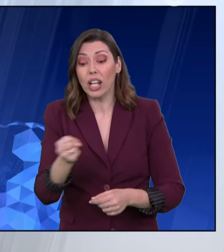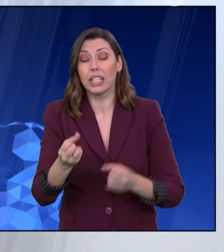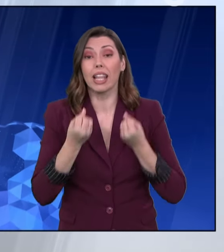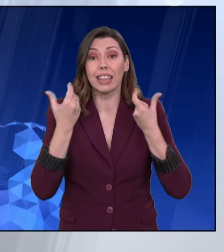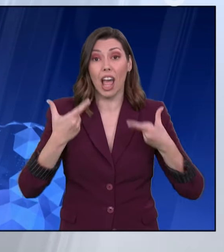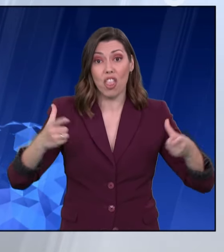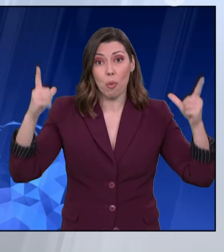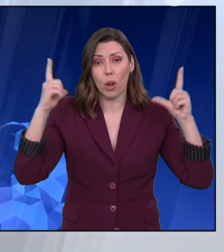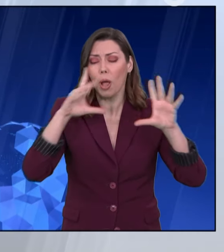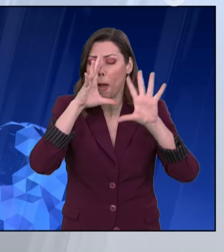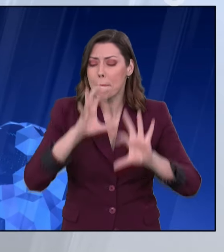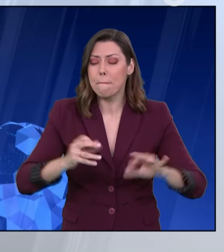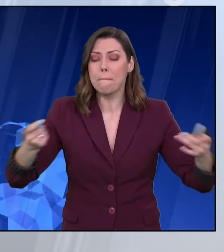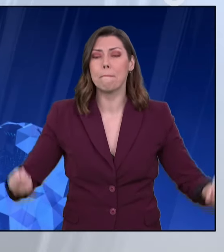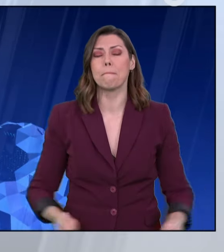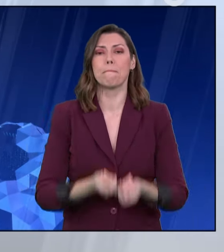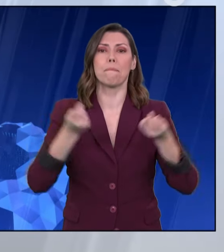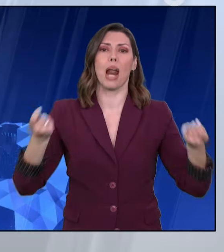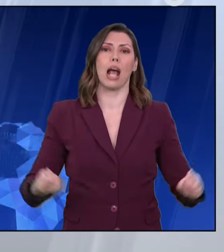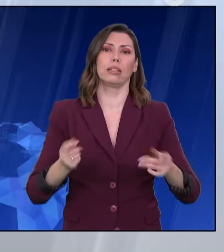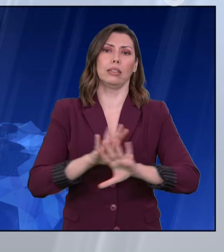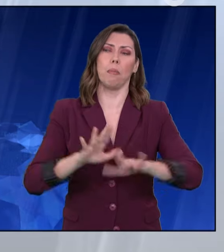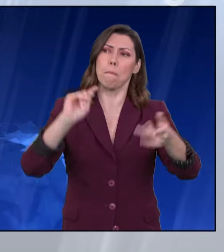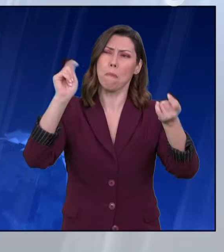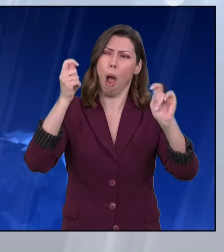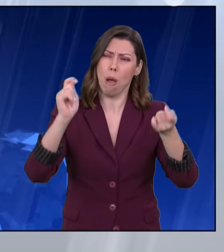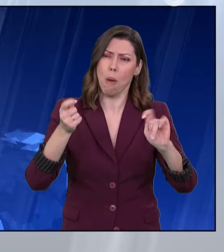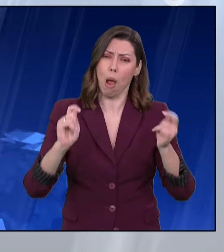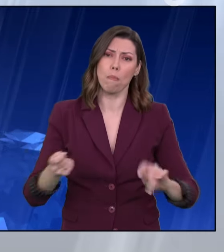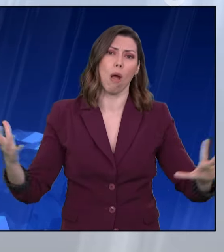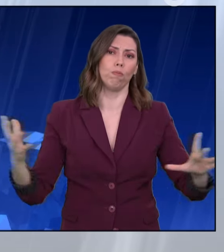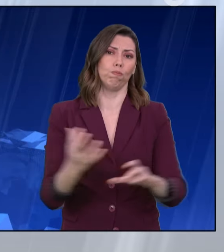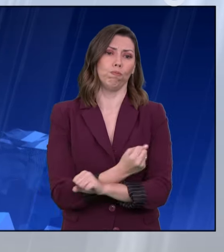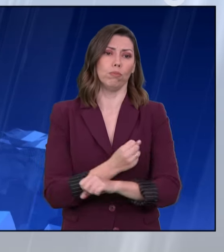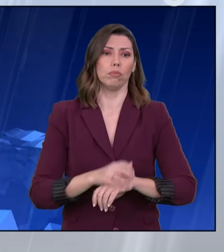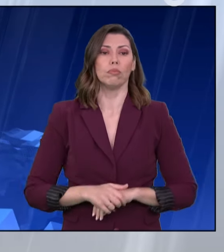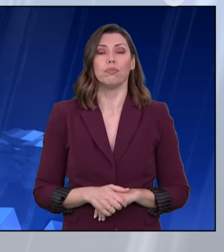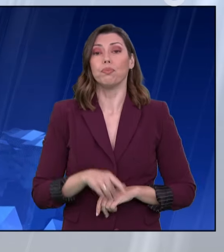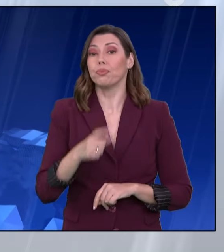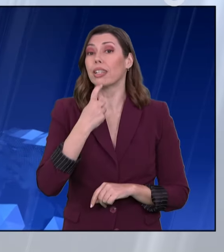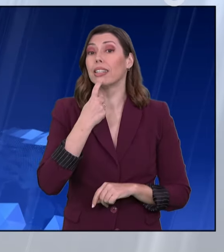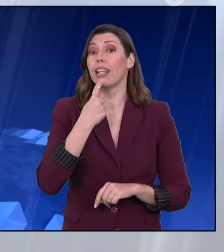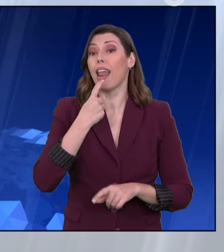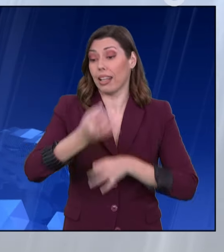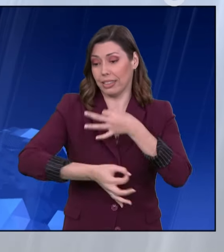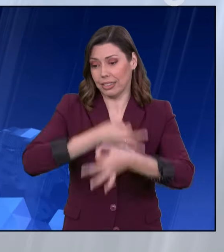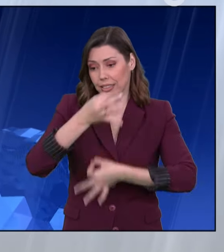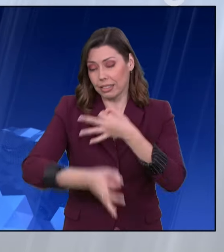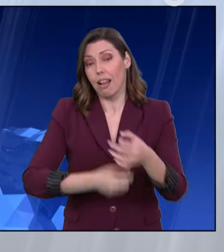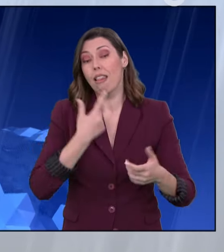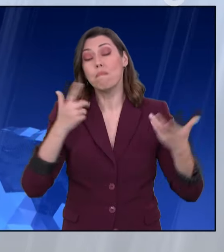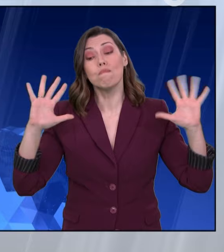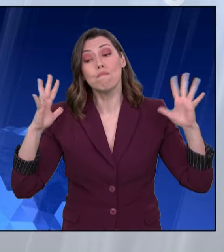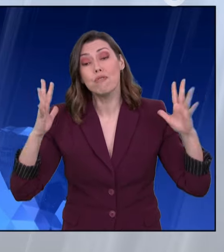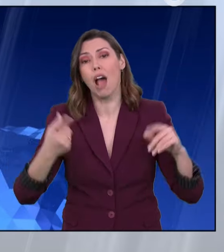πράξη αυτές τις μεταρρυθμίσεις. Μπράβο σας, μπράβο μας που